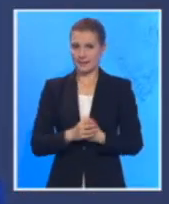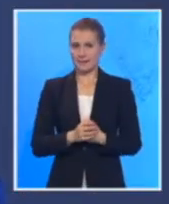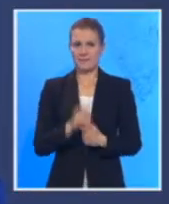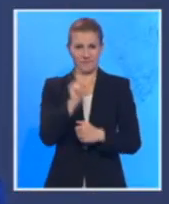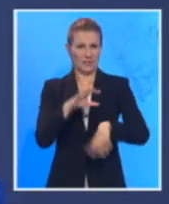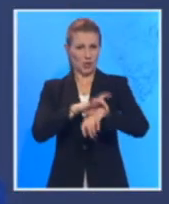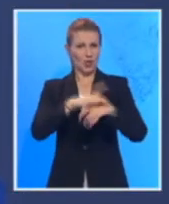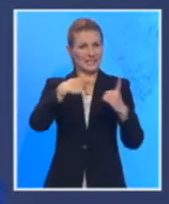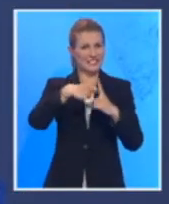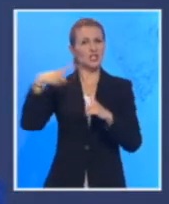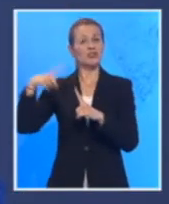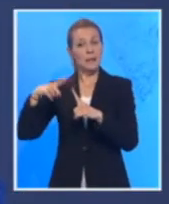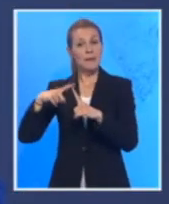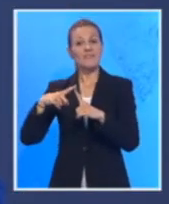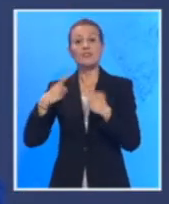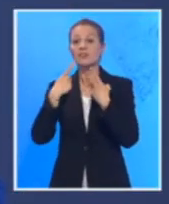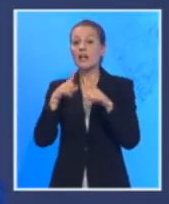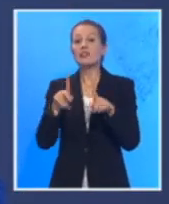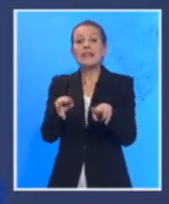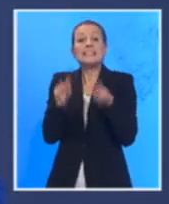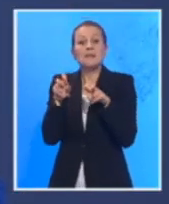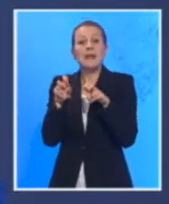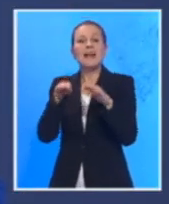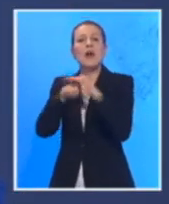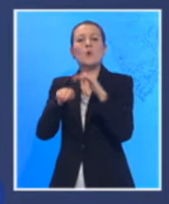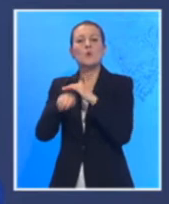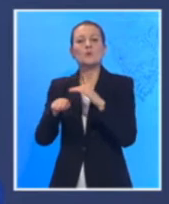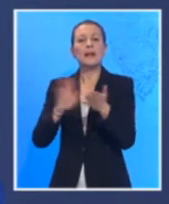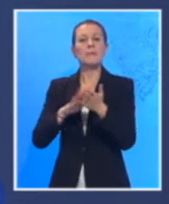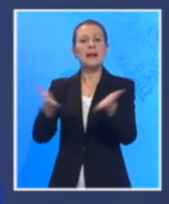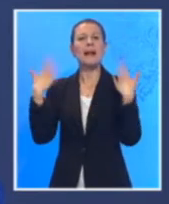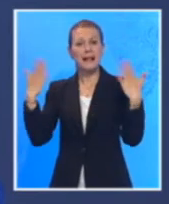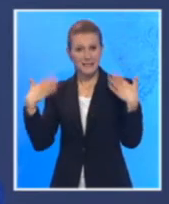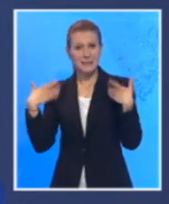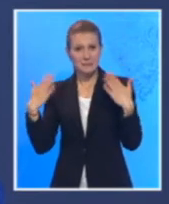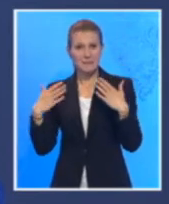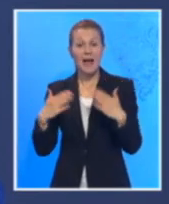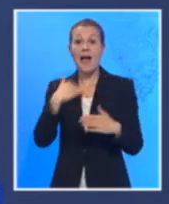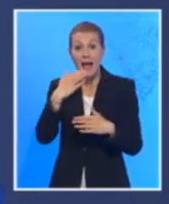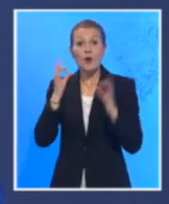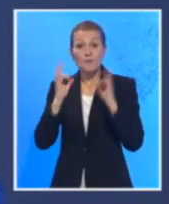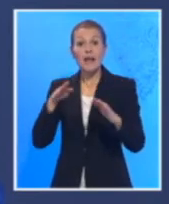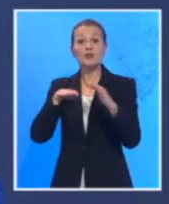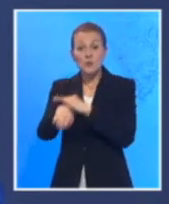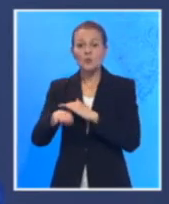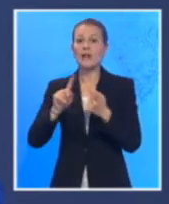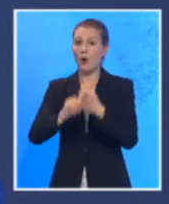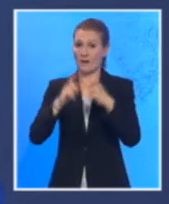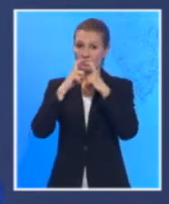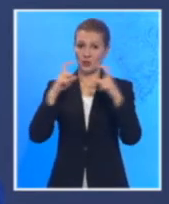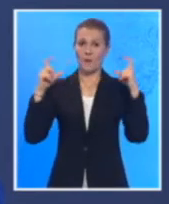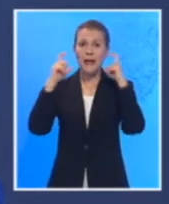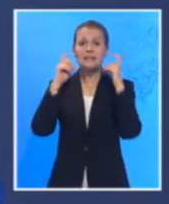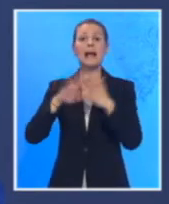-Tepavčević savetuje i da izbegavamo zatvorene klimatizovane prostorije. Ukoliko ih posećujemo, nošenje maski je obavezno, a ni maska na